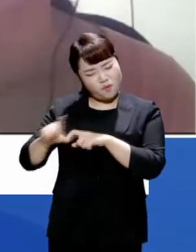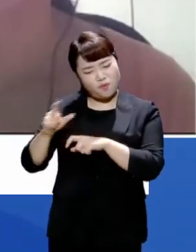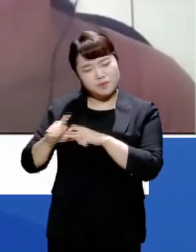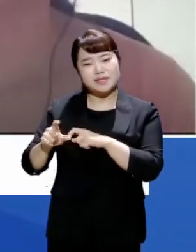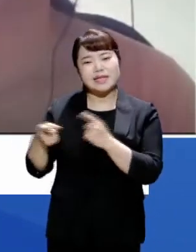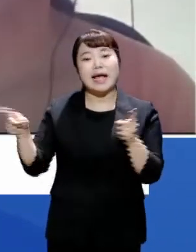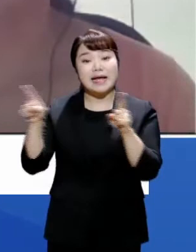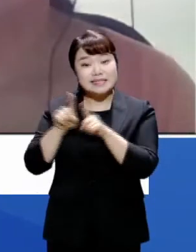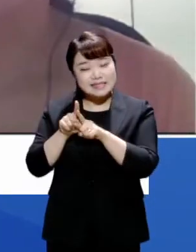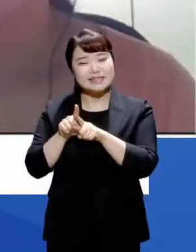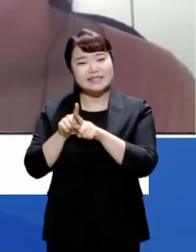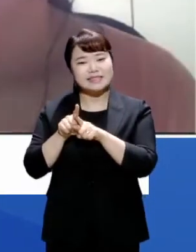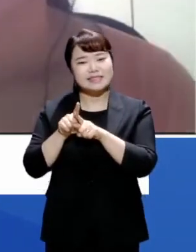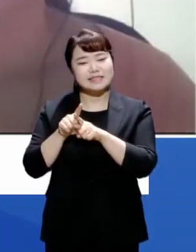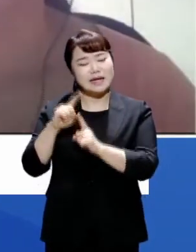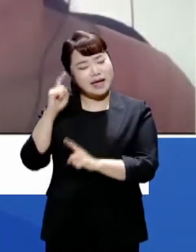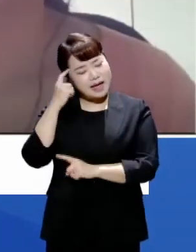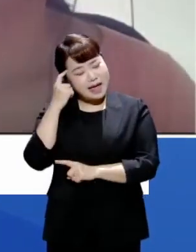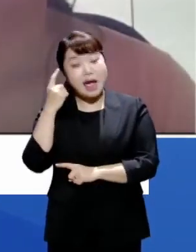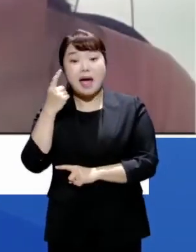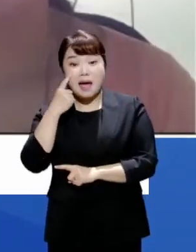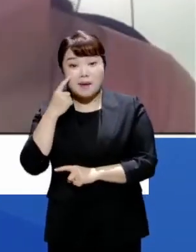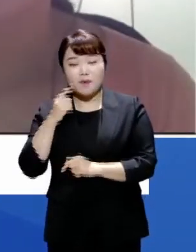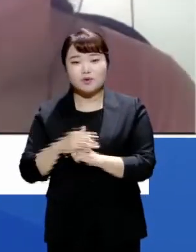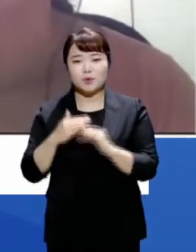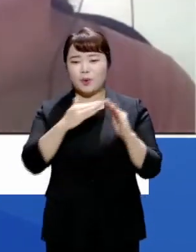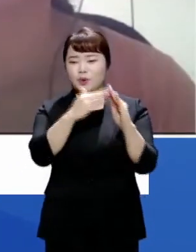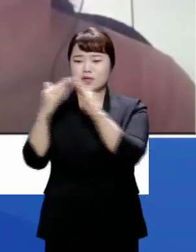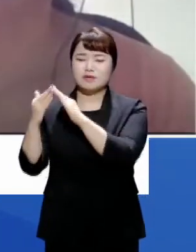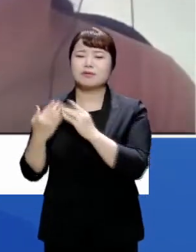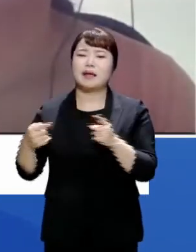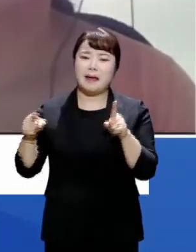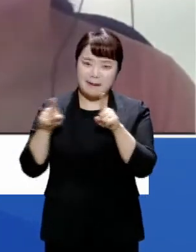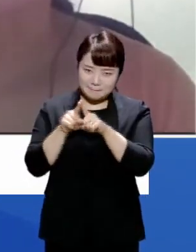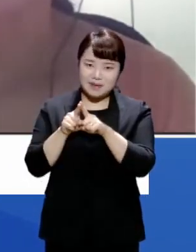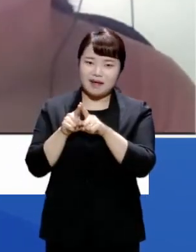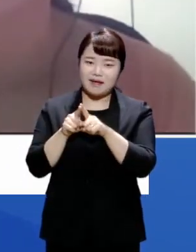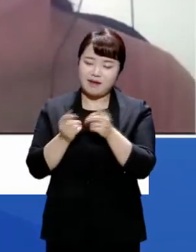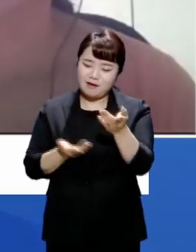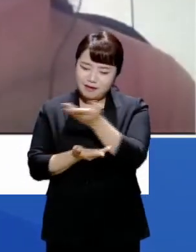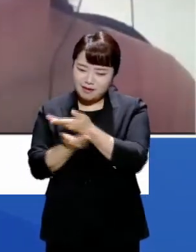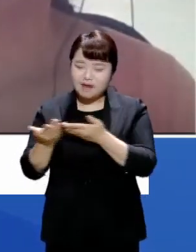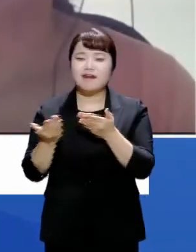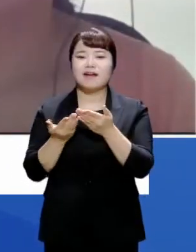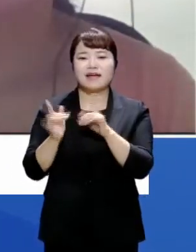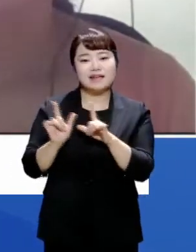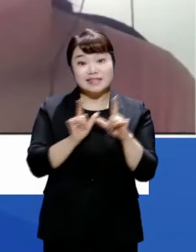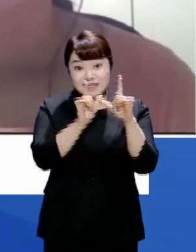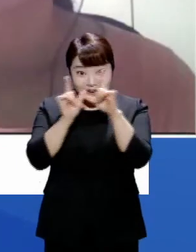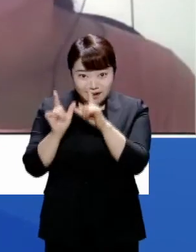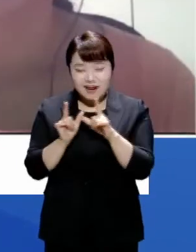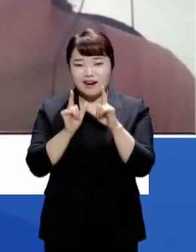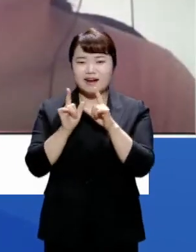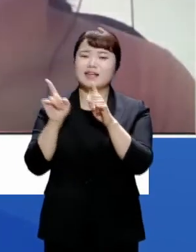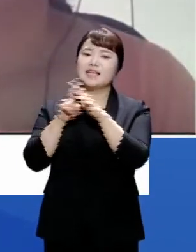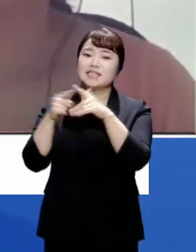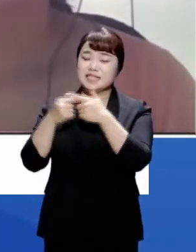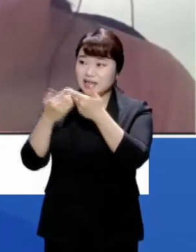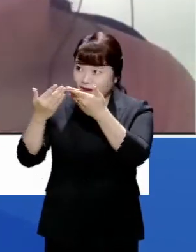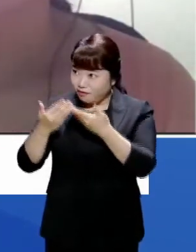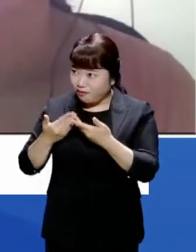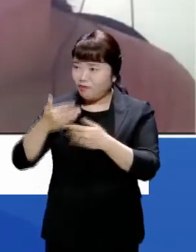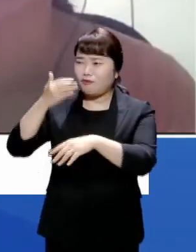함께 나눠주시고 또 이렇게 이웃들과 함께 살아가는 그런 부분들을 이해해 주신다면 그렇다면